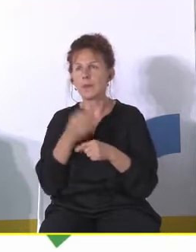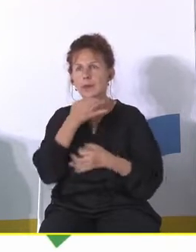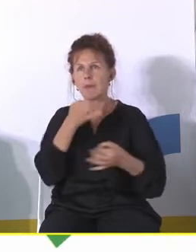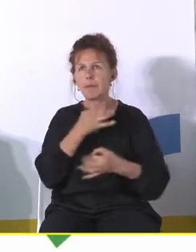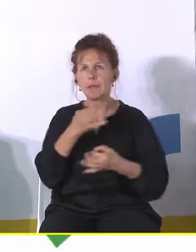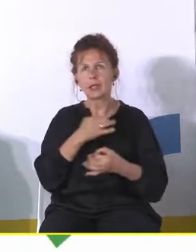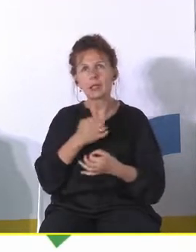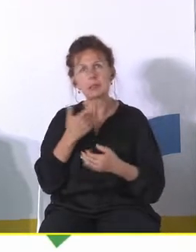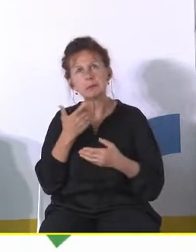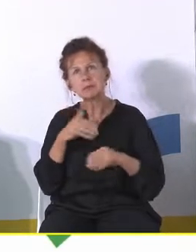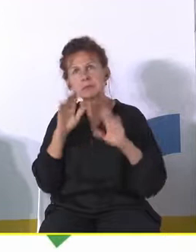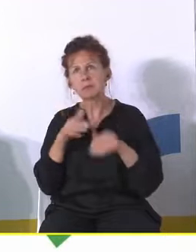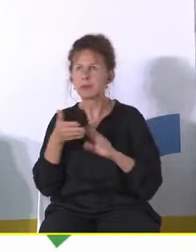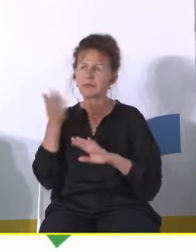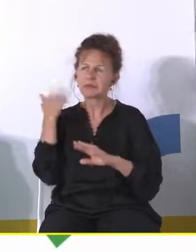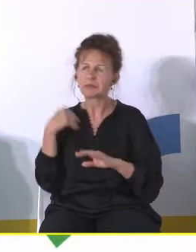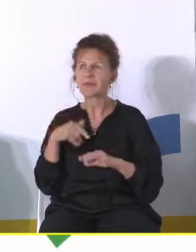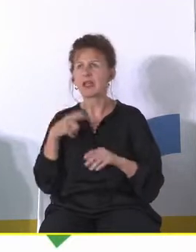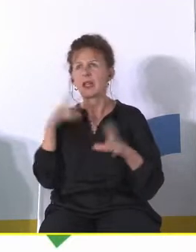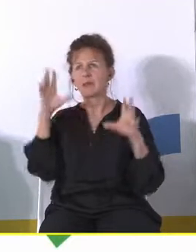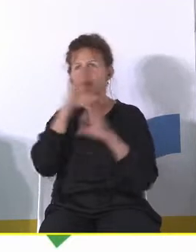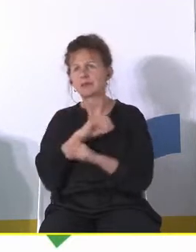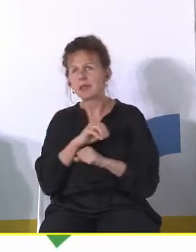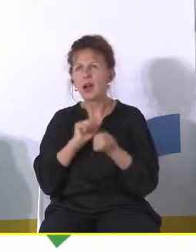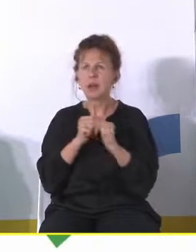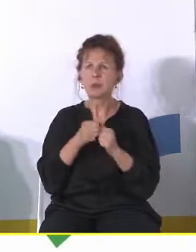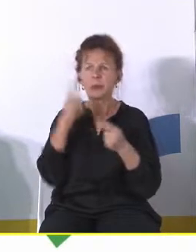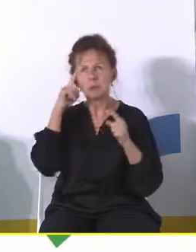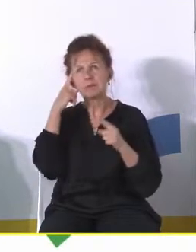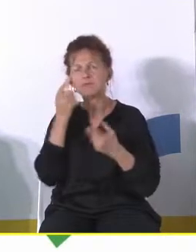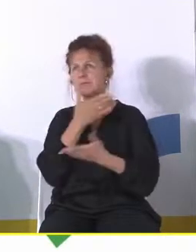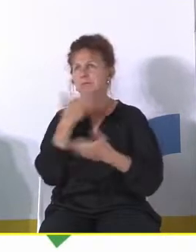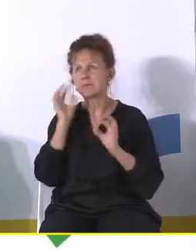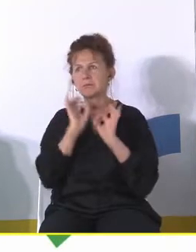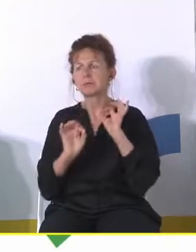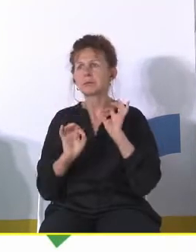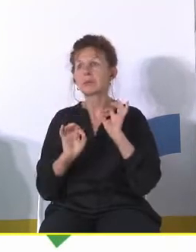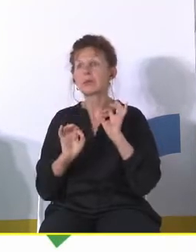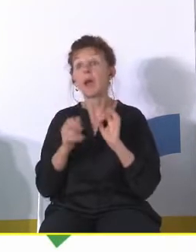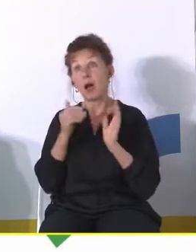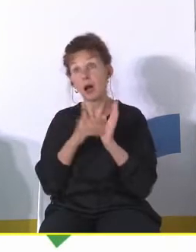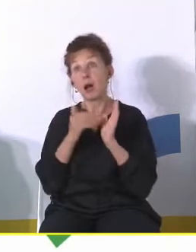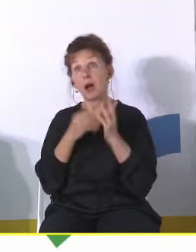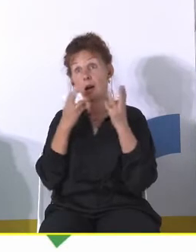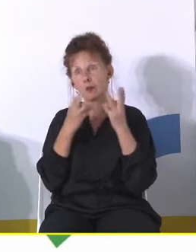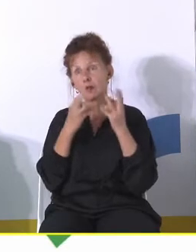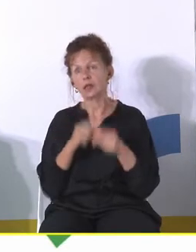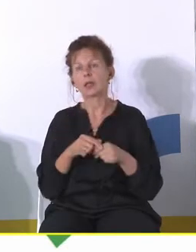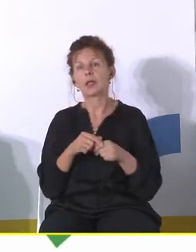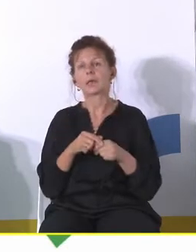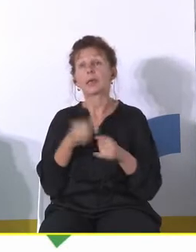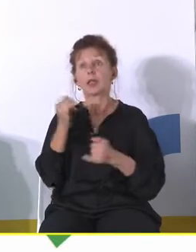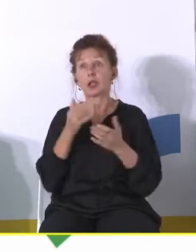niektóre z nich uświadomione, a byłoby bardzo ciekawe dotrzeć do sedna tego i po dotarciu do